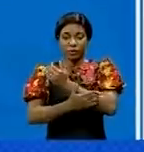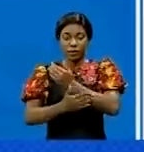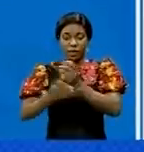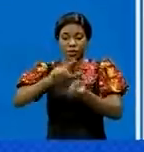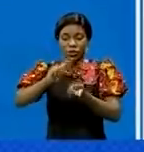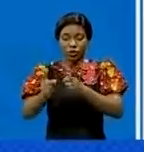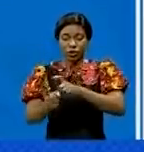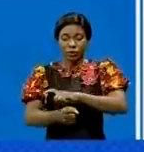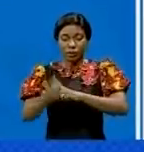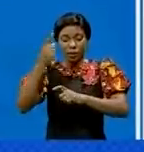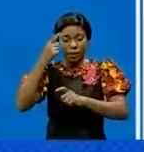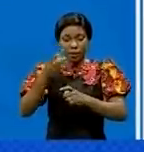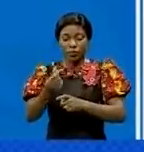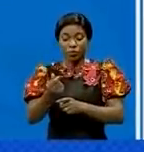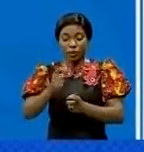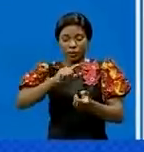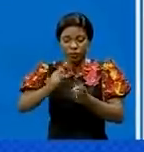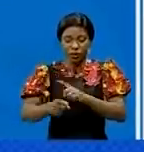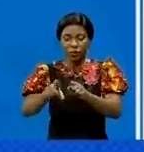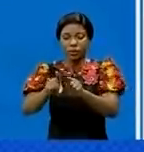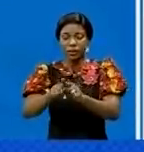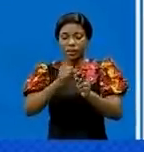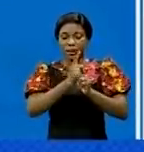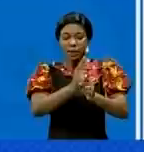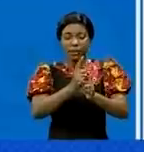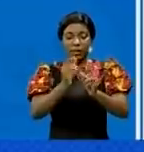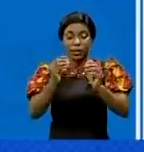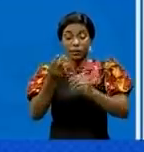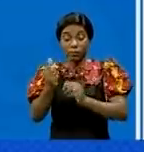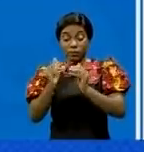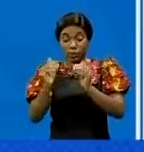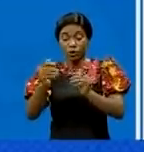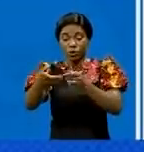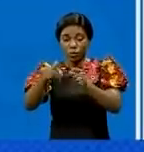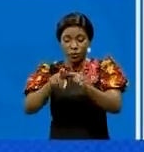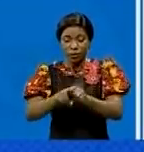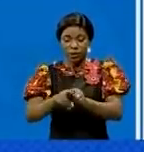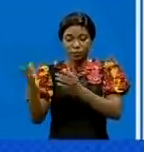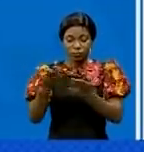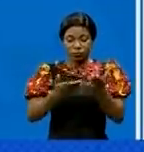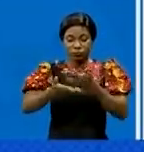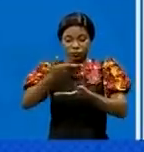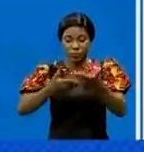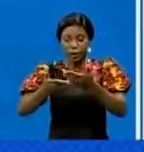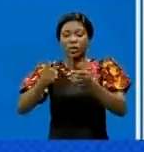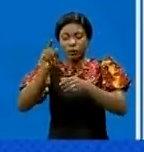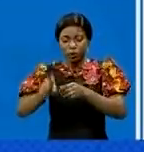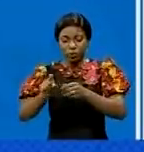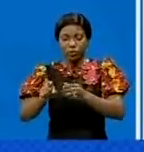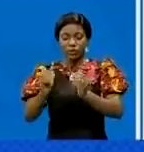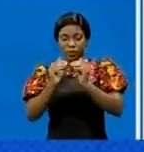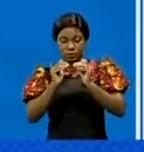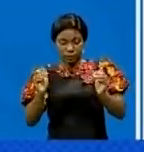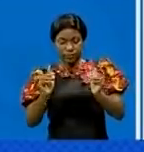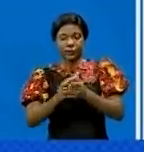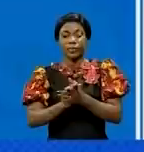améliorer l'offre des dévices et enfin garantir la stabilité du marché de change. L'autre dossier présenté au Conseil